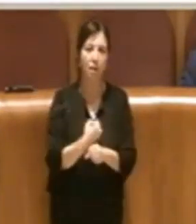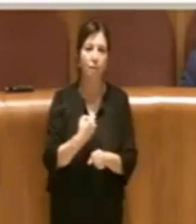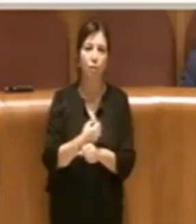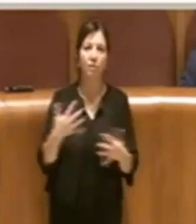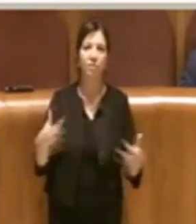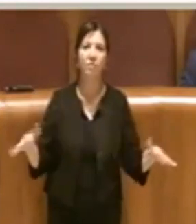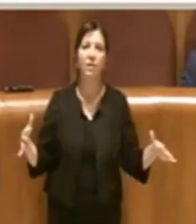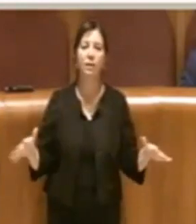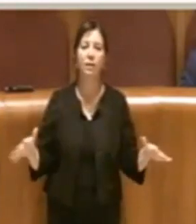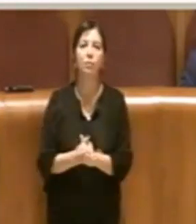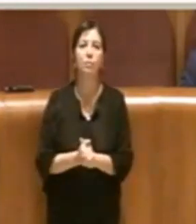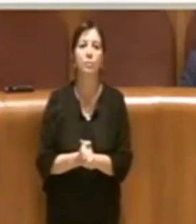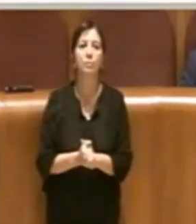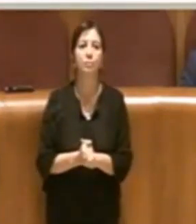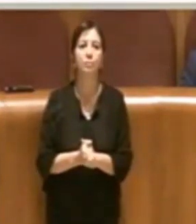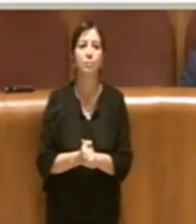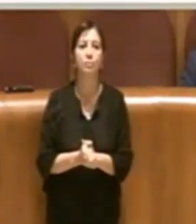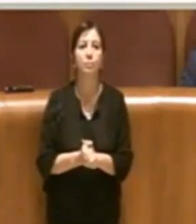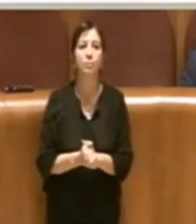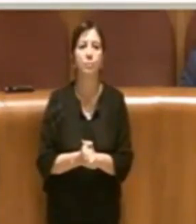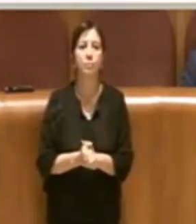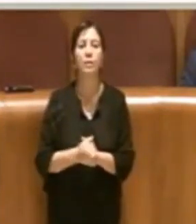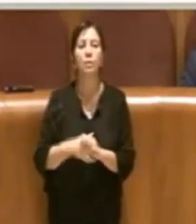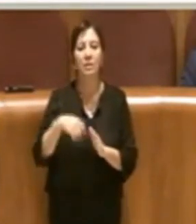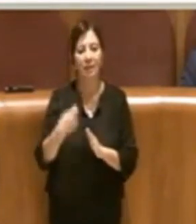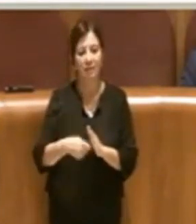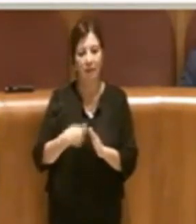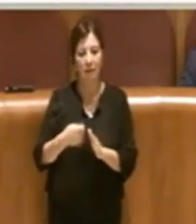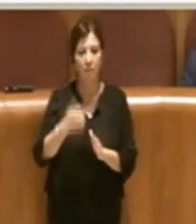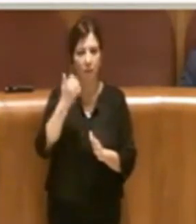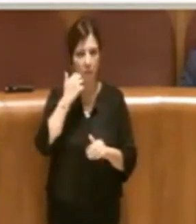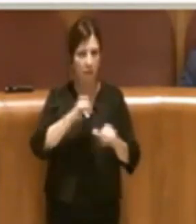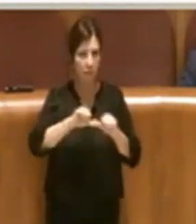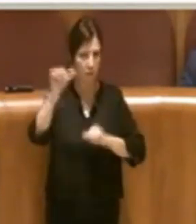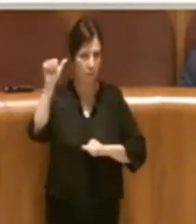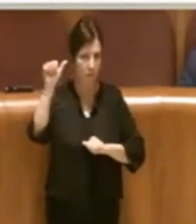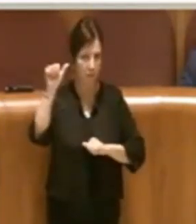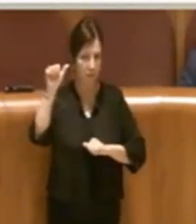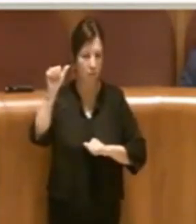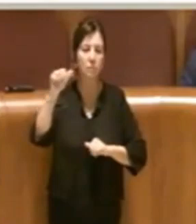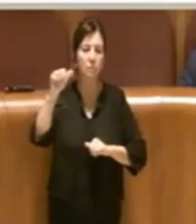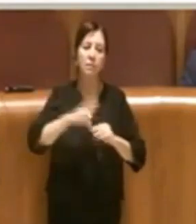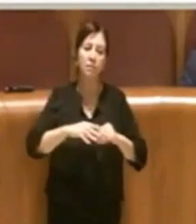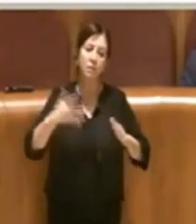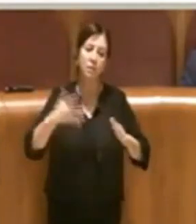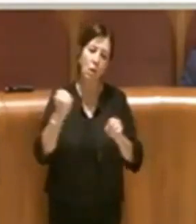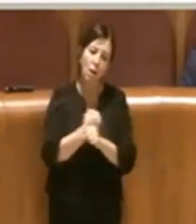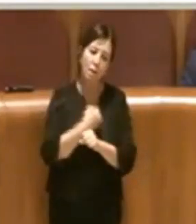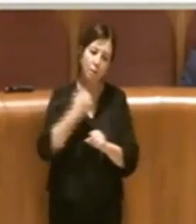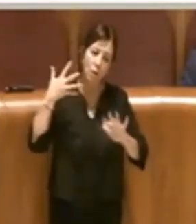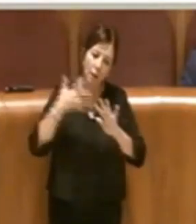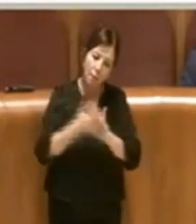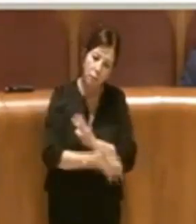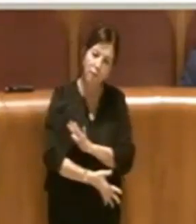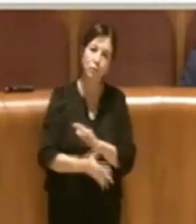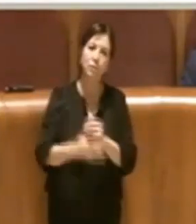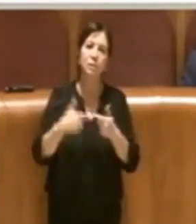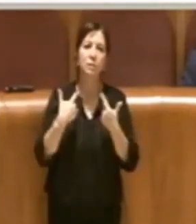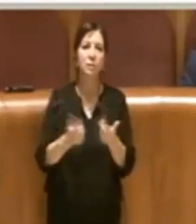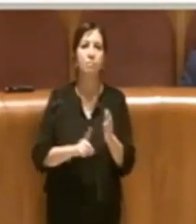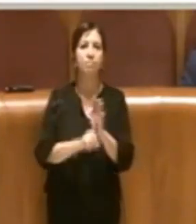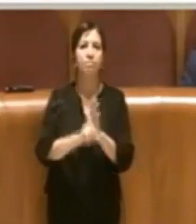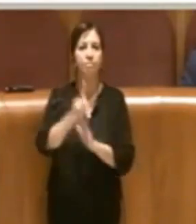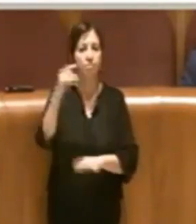e a differenza della delibera madre e delle delibere successive, finalmente si è fatto un lavoro approfondito che ha portato a delle